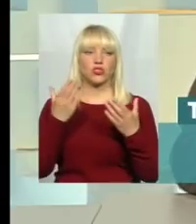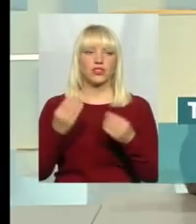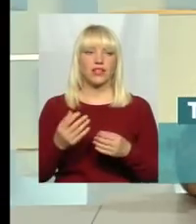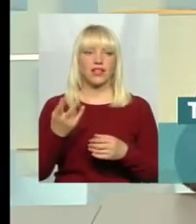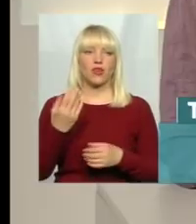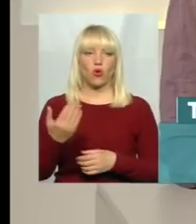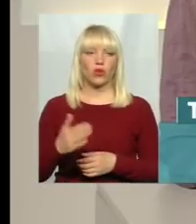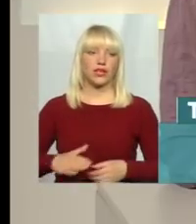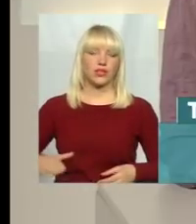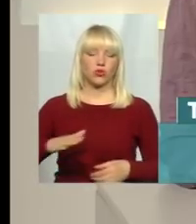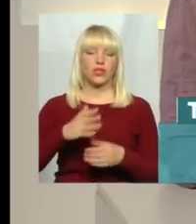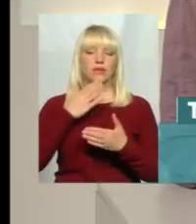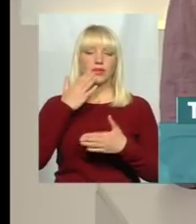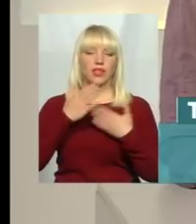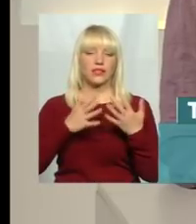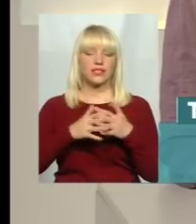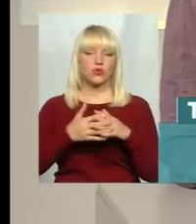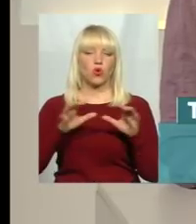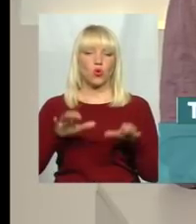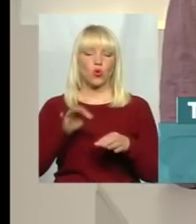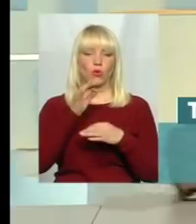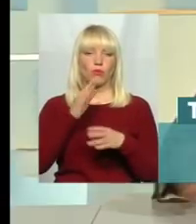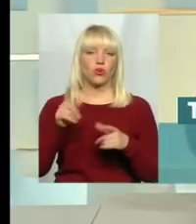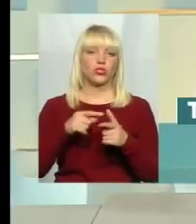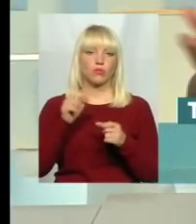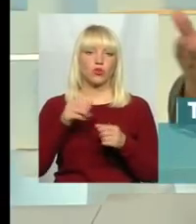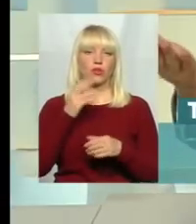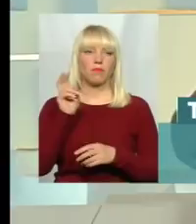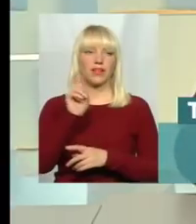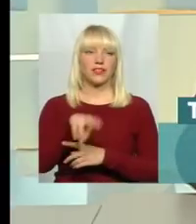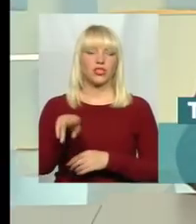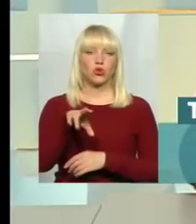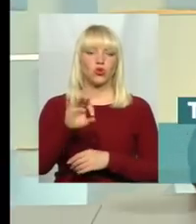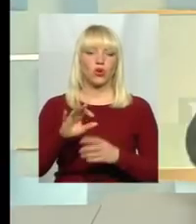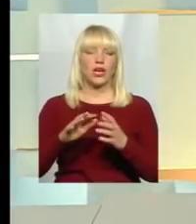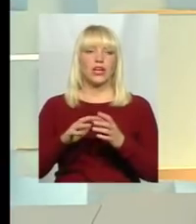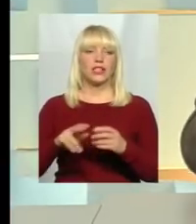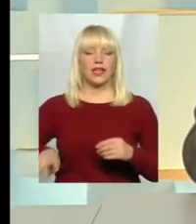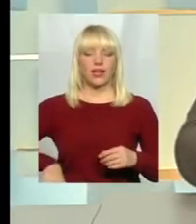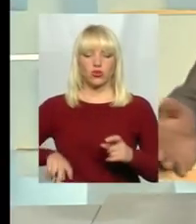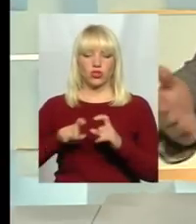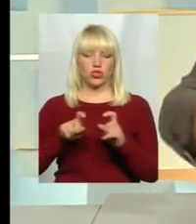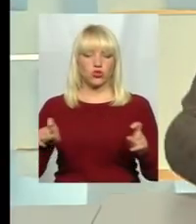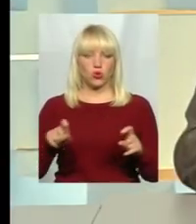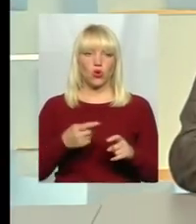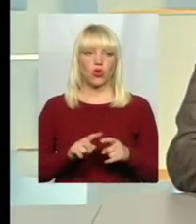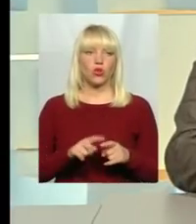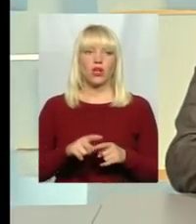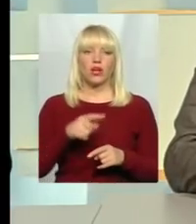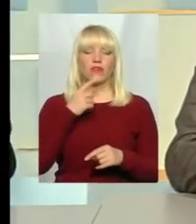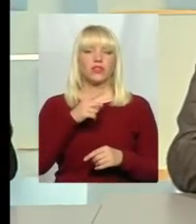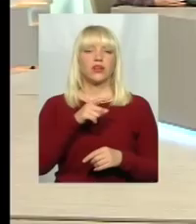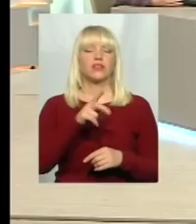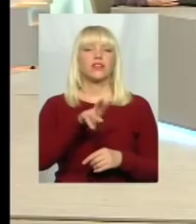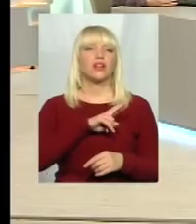сільського голову любого. Чи він сьогодні може прийти до директора школи і сказати, що ти там щось не так робиш? Освіта в районі. Ти чого до мене прийшов? Ти